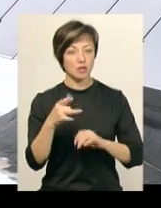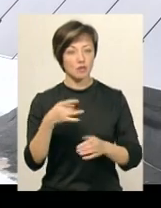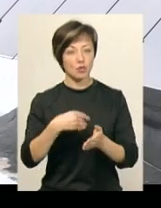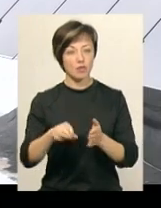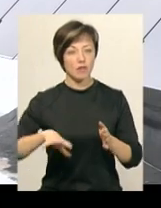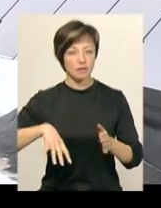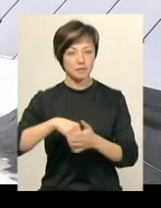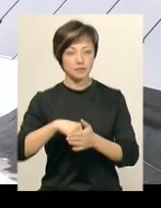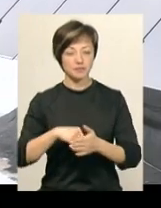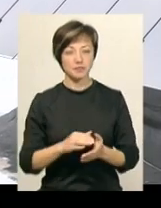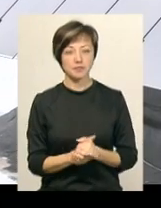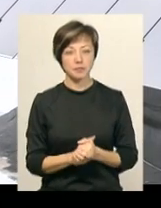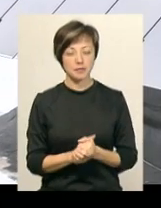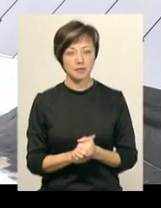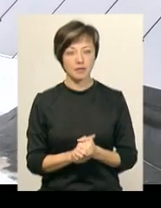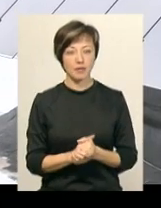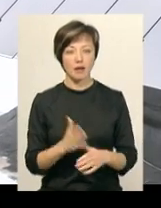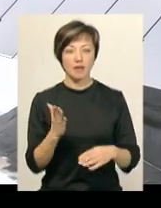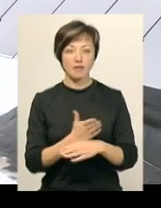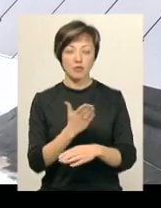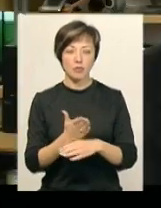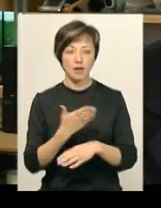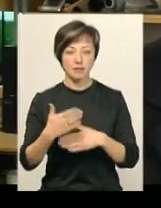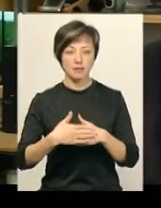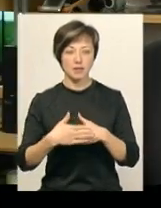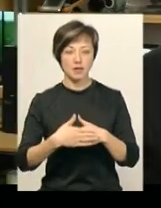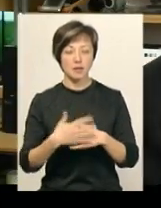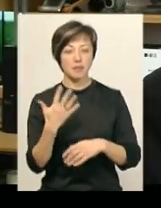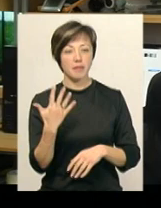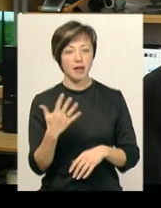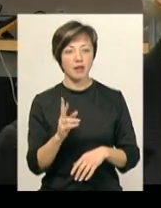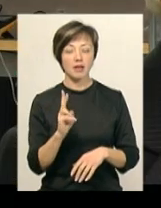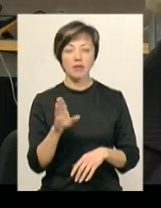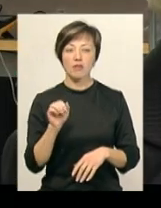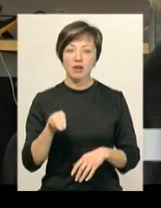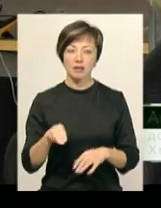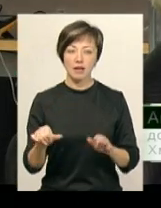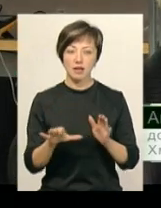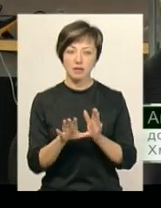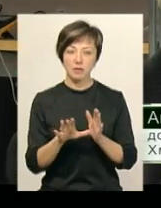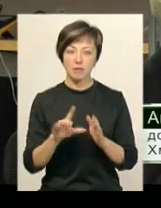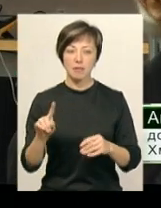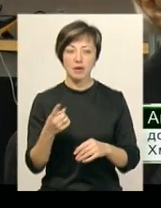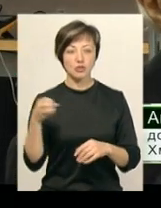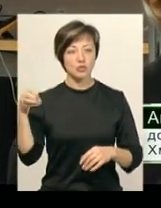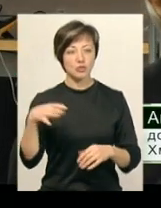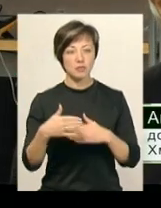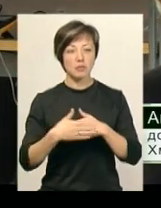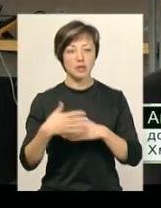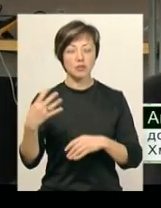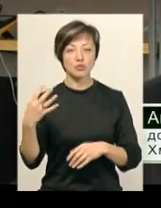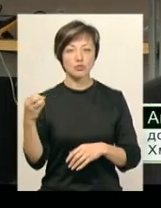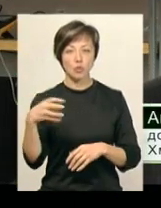за власний кошт. Виробляє вона порядка до 5 кВт електроенергії. Перша сонячна електростанція – це біля 20